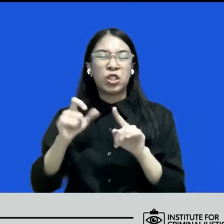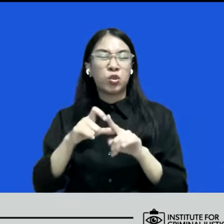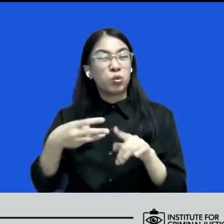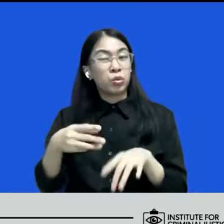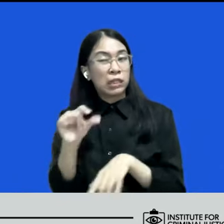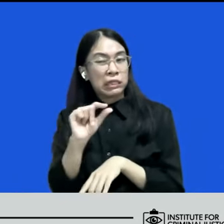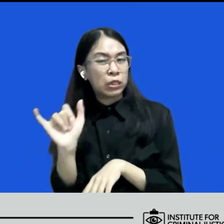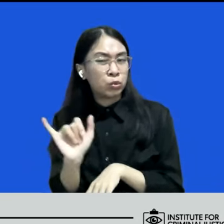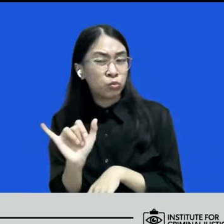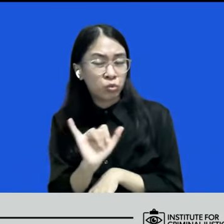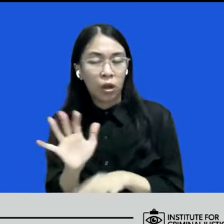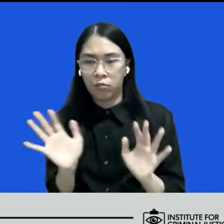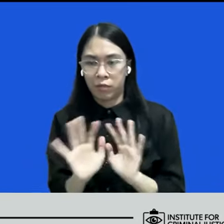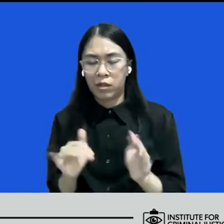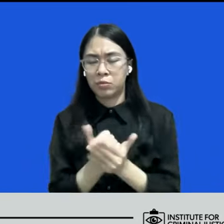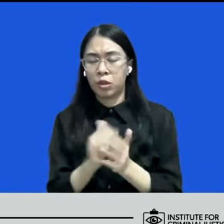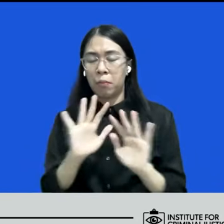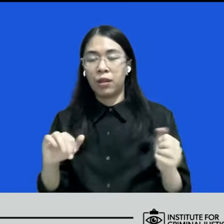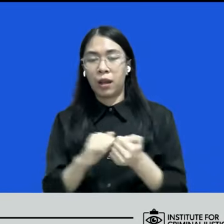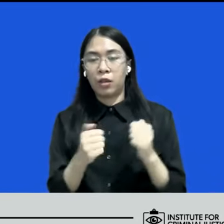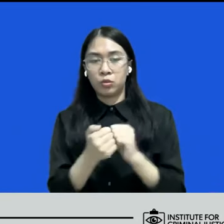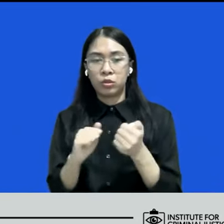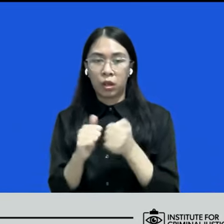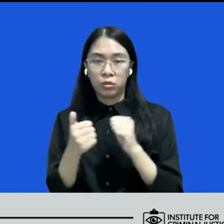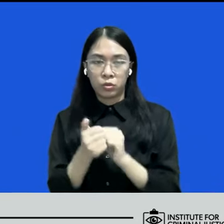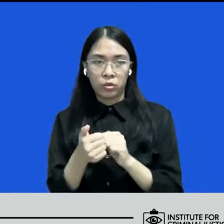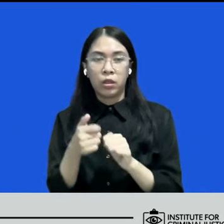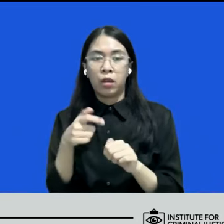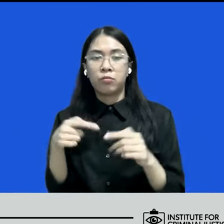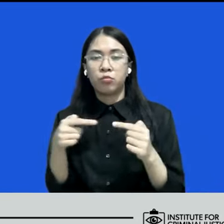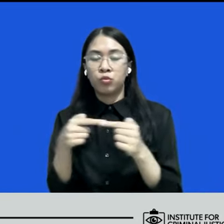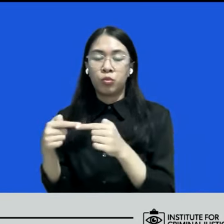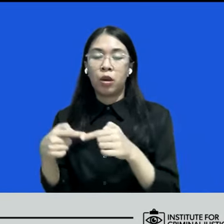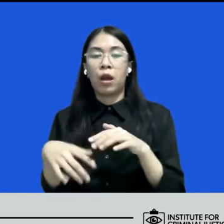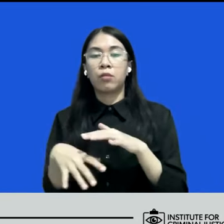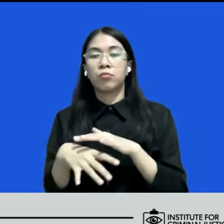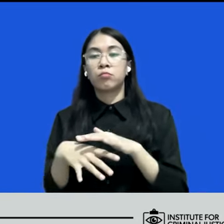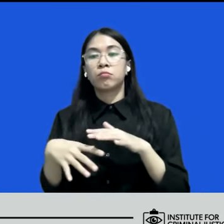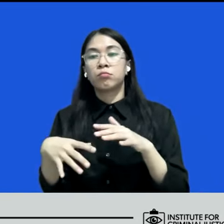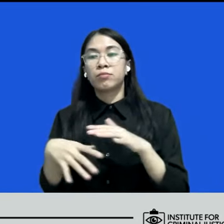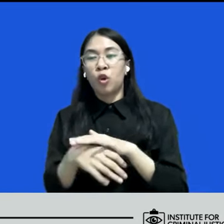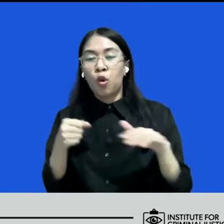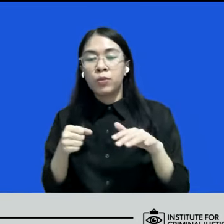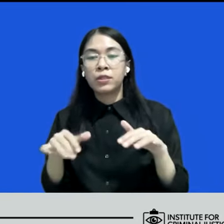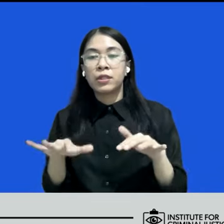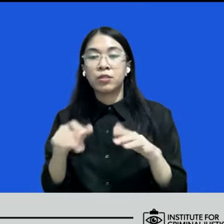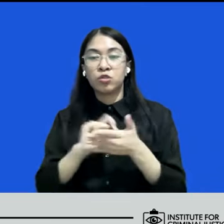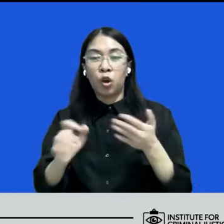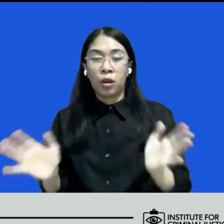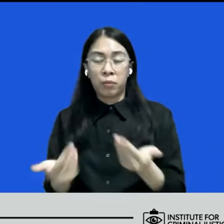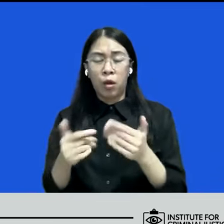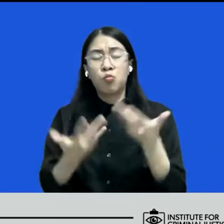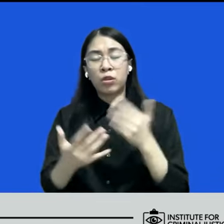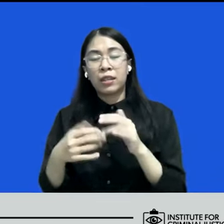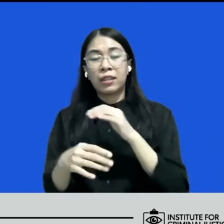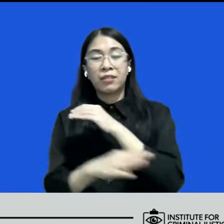misalnya terkait dengan korupsi pembangunan sekolah mungkin kerugian negaranya terbilang kecil tapi